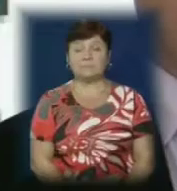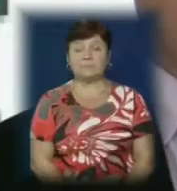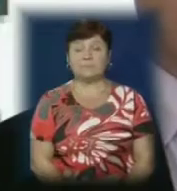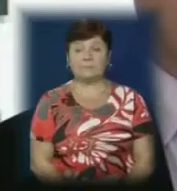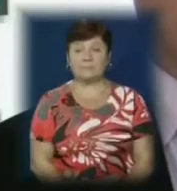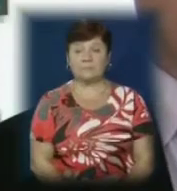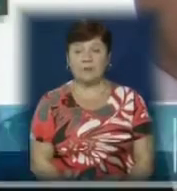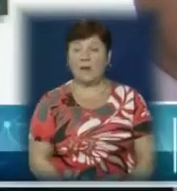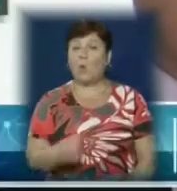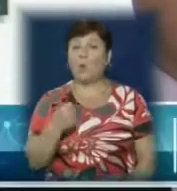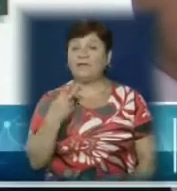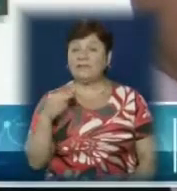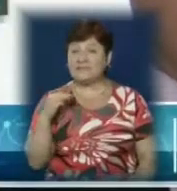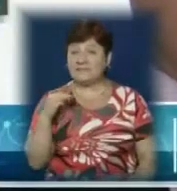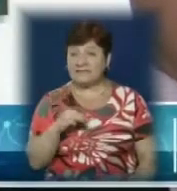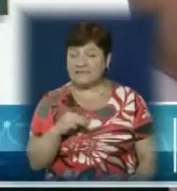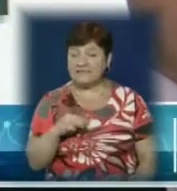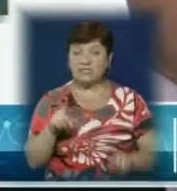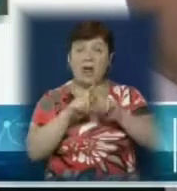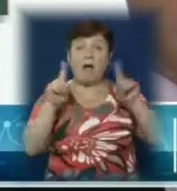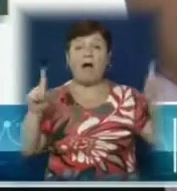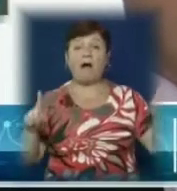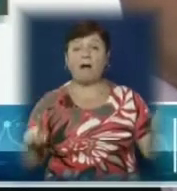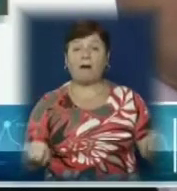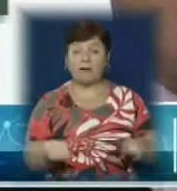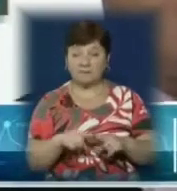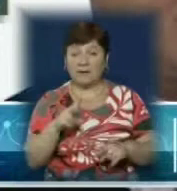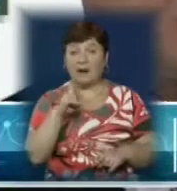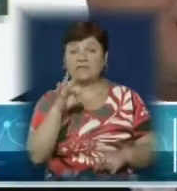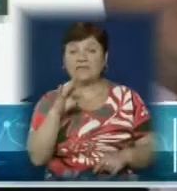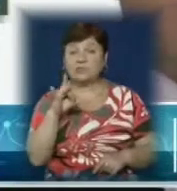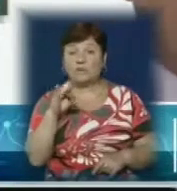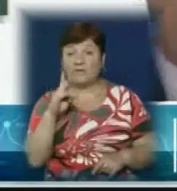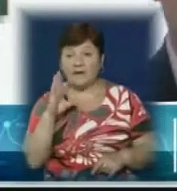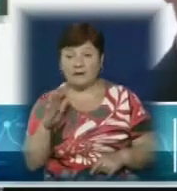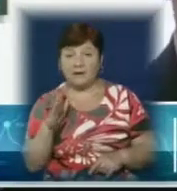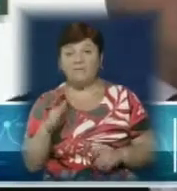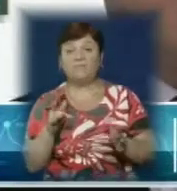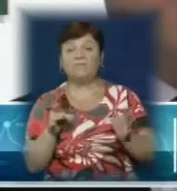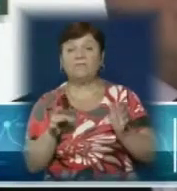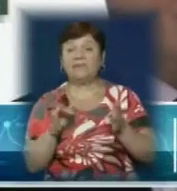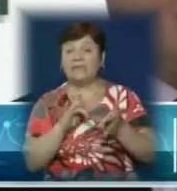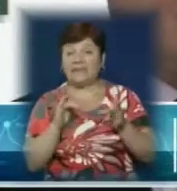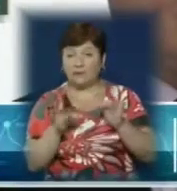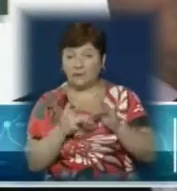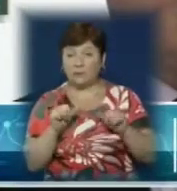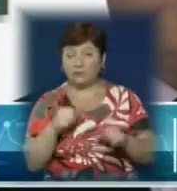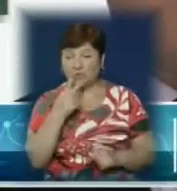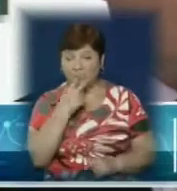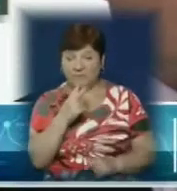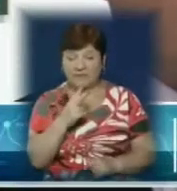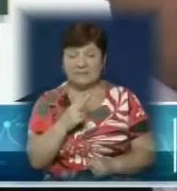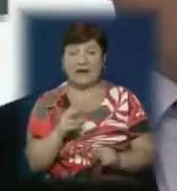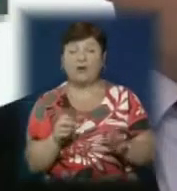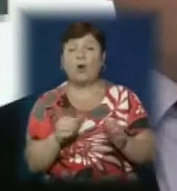11 тисяч кадастрових карт оцифровані, і ми можемо побачити онлайн в інтернеті. Можна подивитися навіть кожне